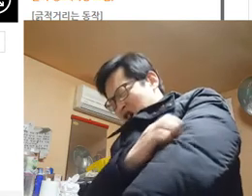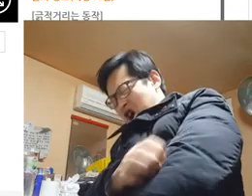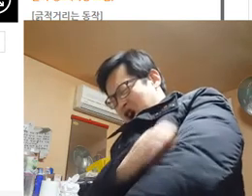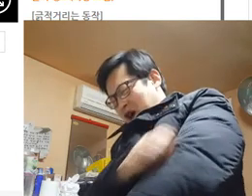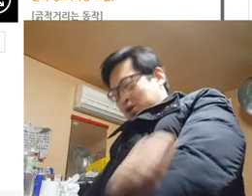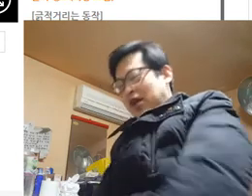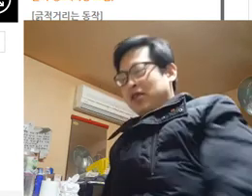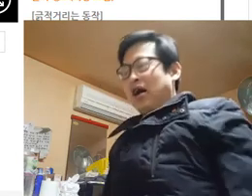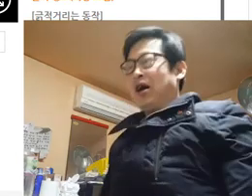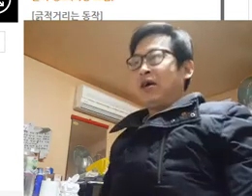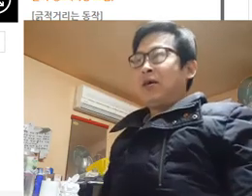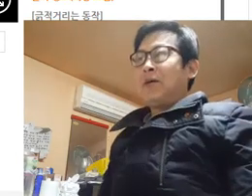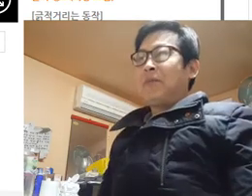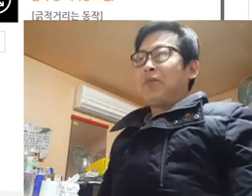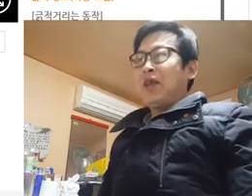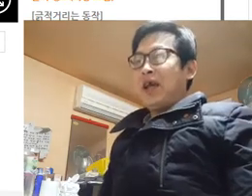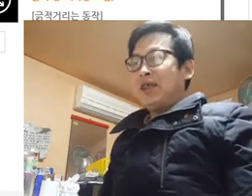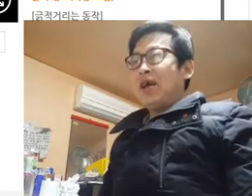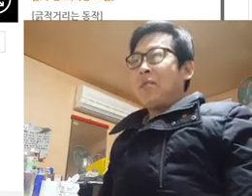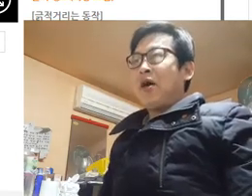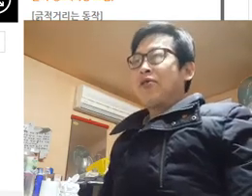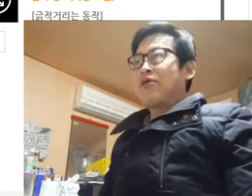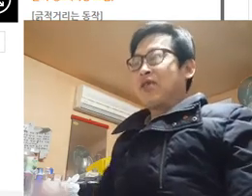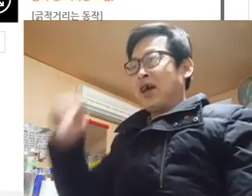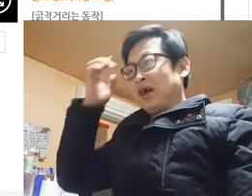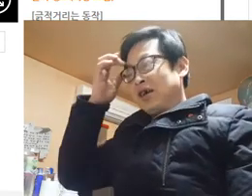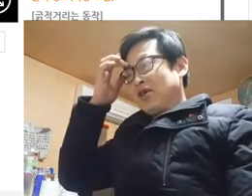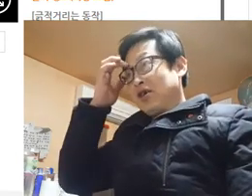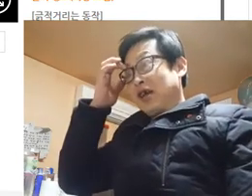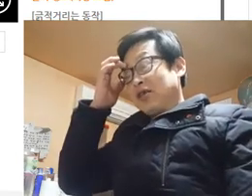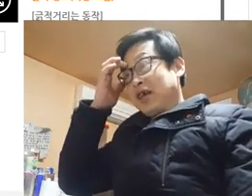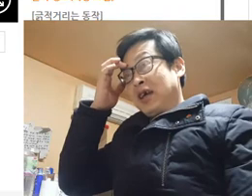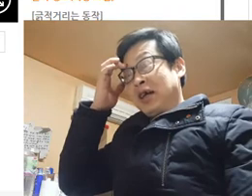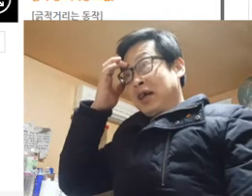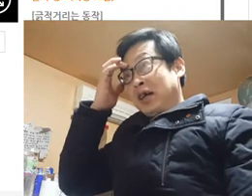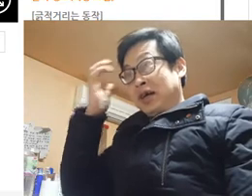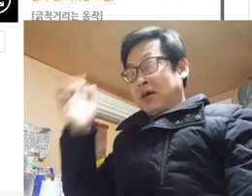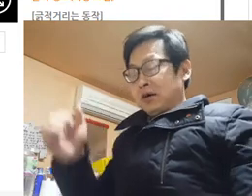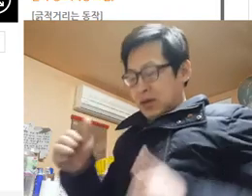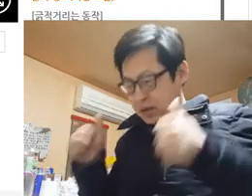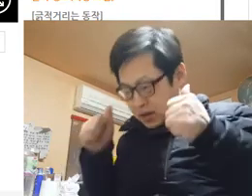귀찮다 옛날에 배웠을 때 기억이 나는데